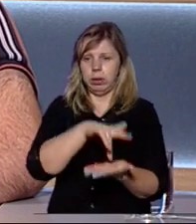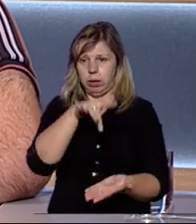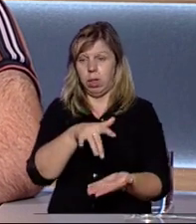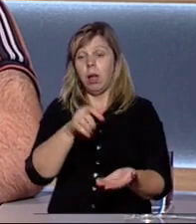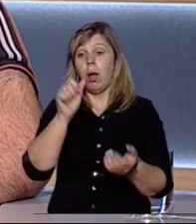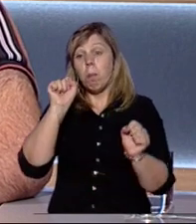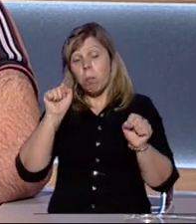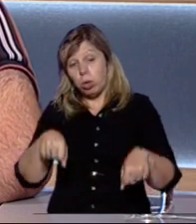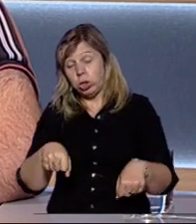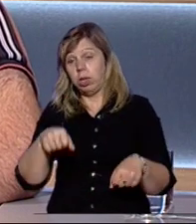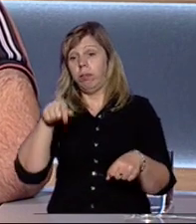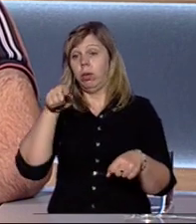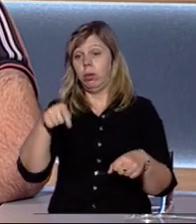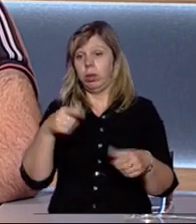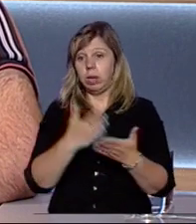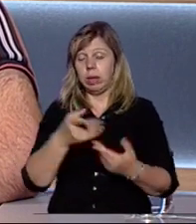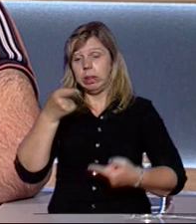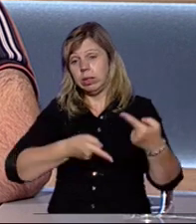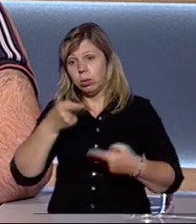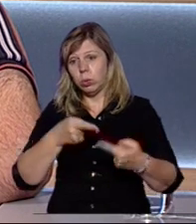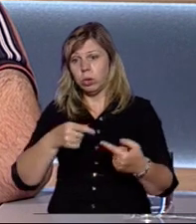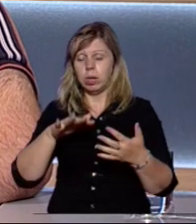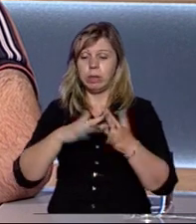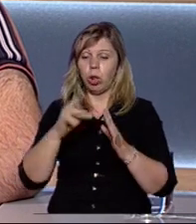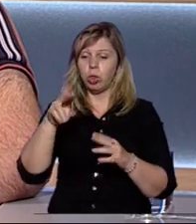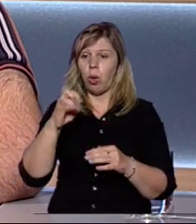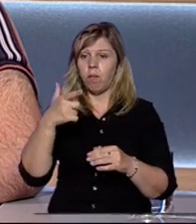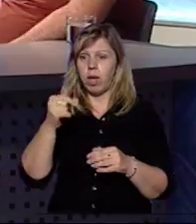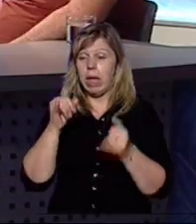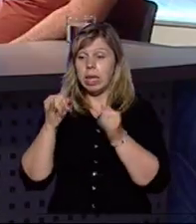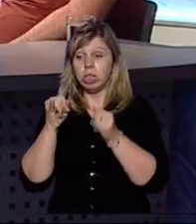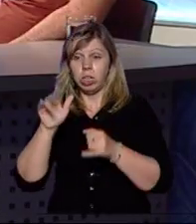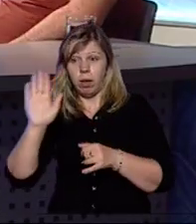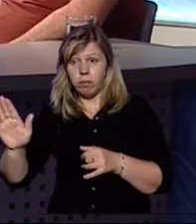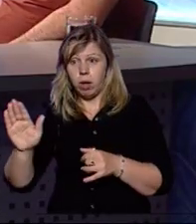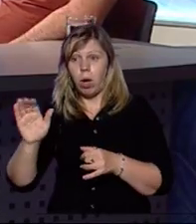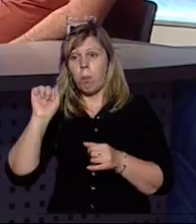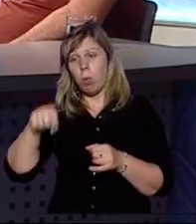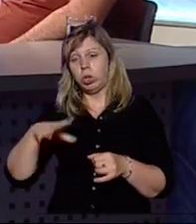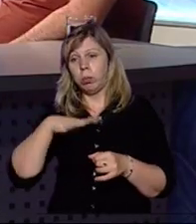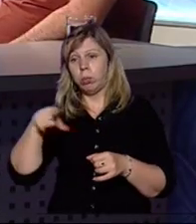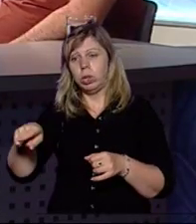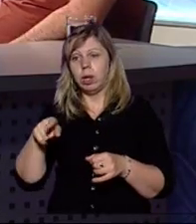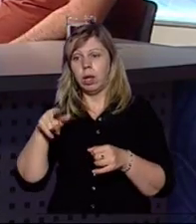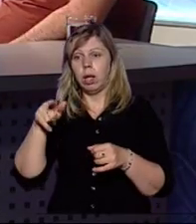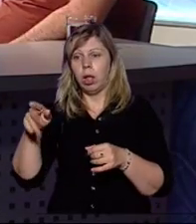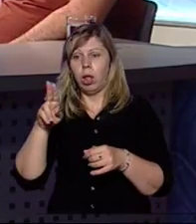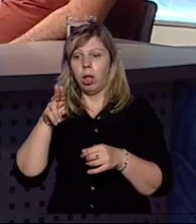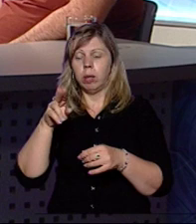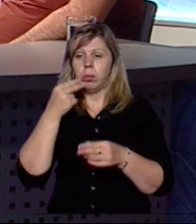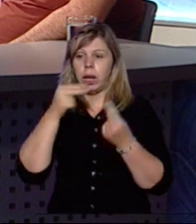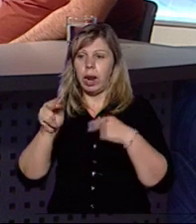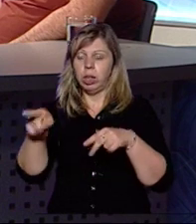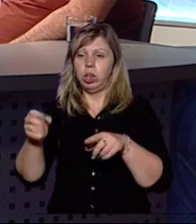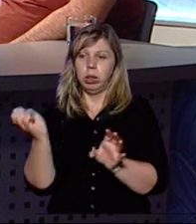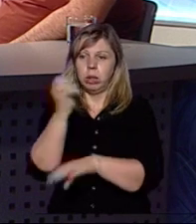Можливо, там у нас є зараз дискусія, там село Довге, яке знаходиться в Іршавському районі, можливо, воно Довжанське краще